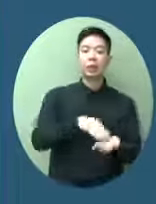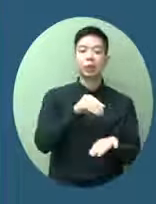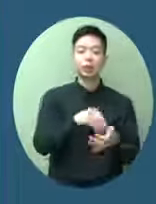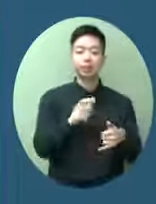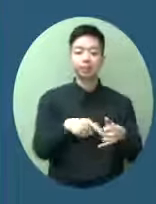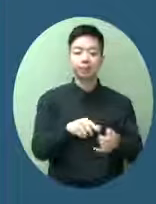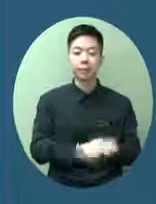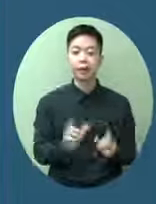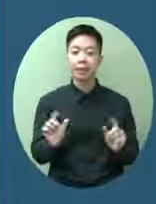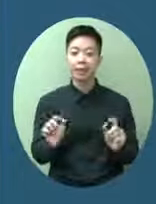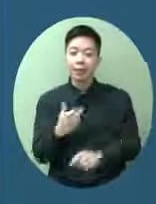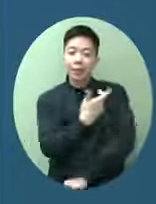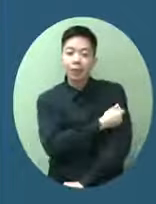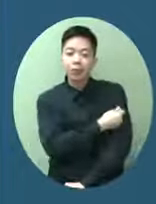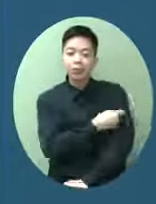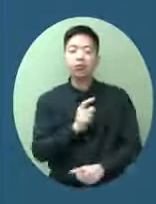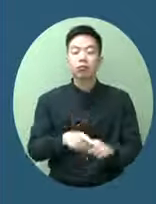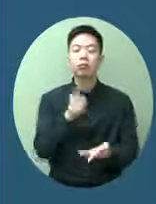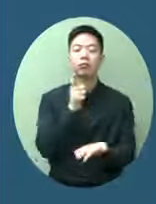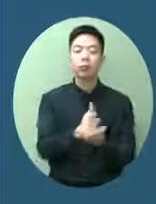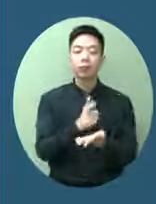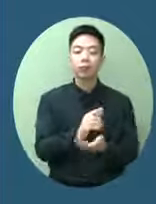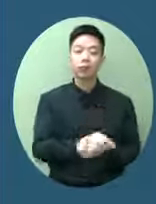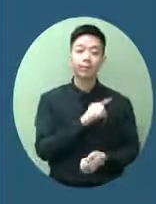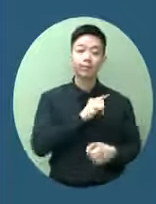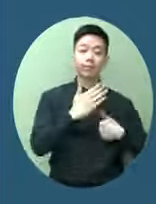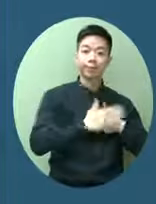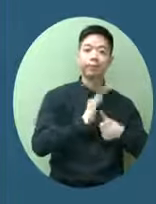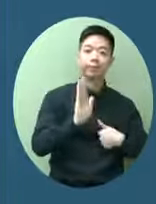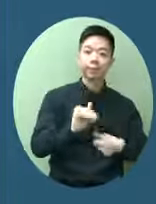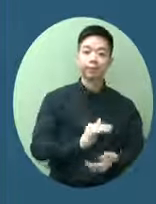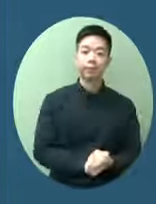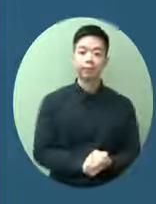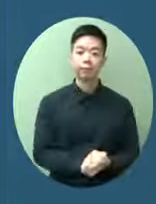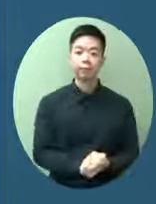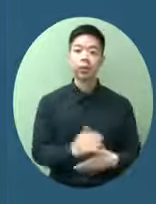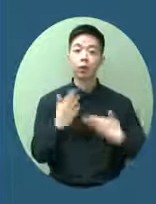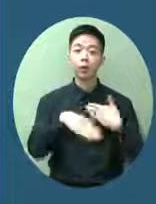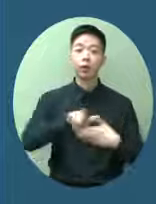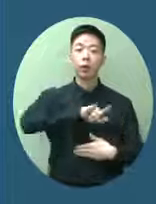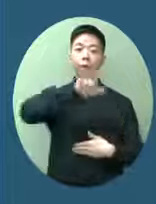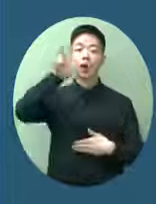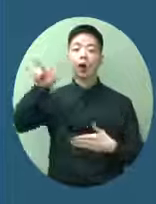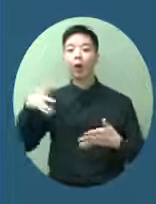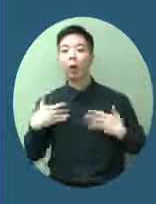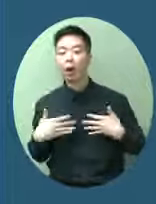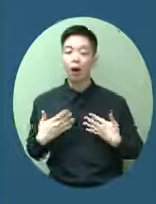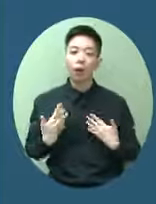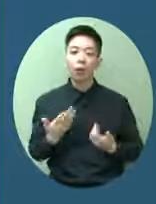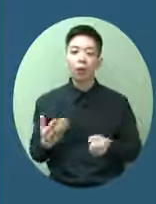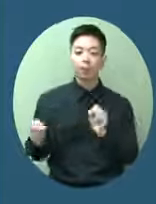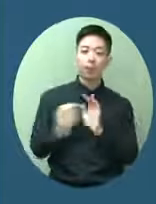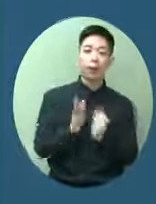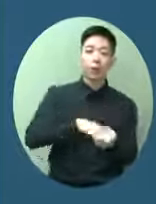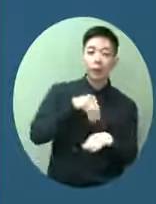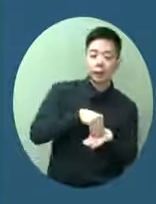打針是有用打針可以保護自己即使在外游期間確診感染了一個